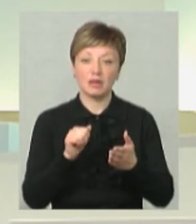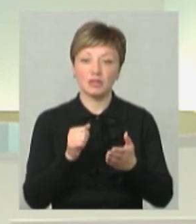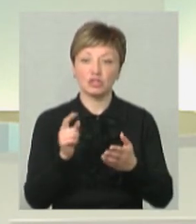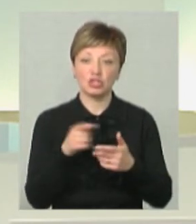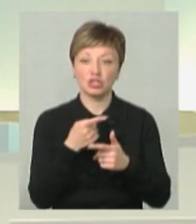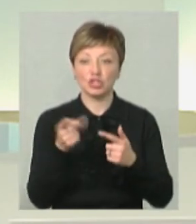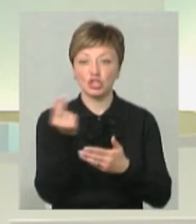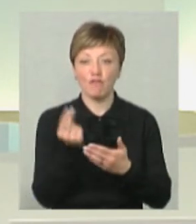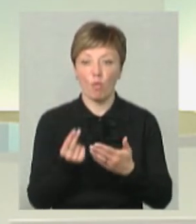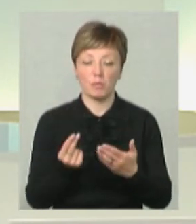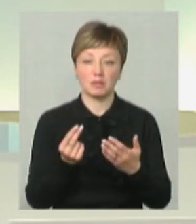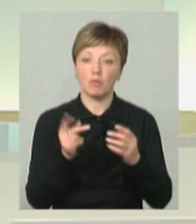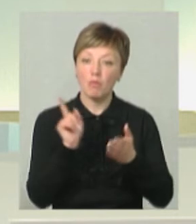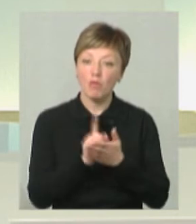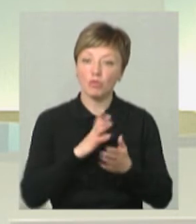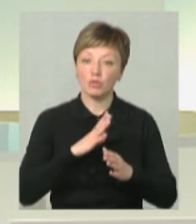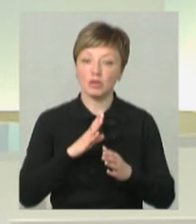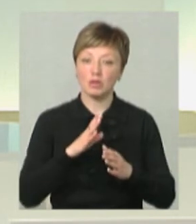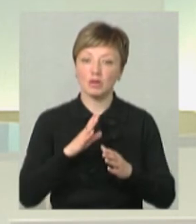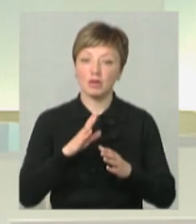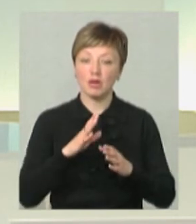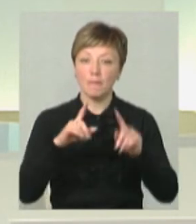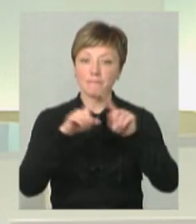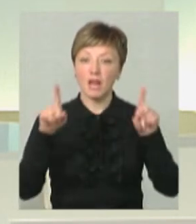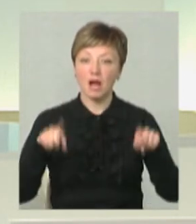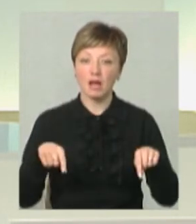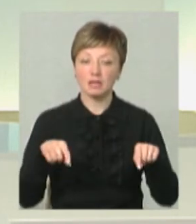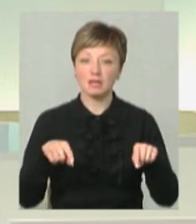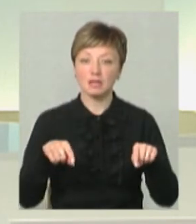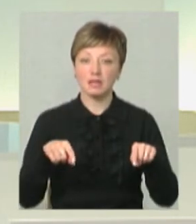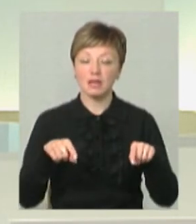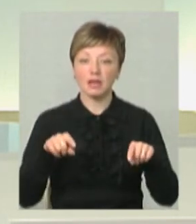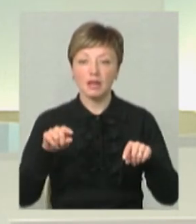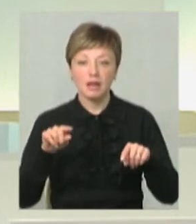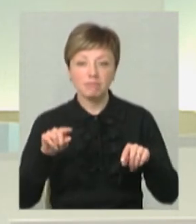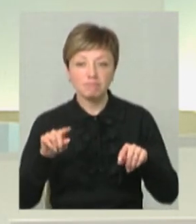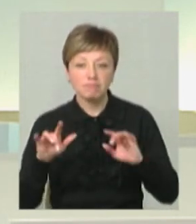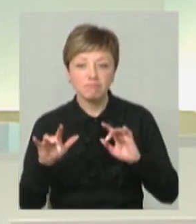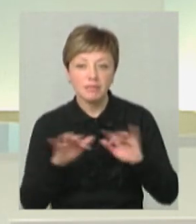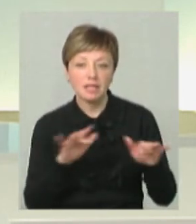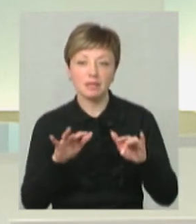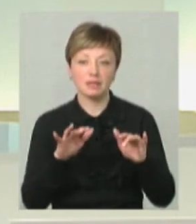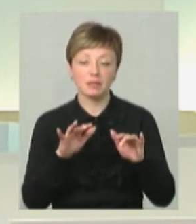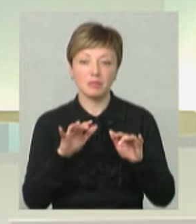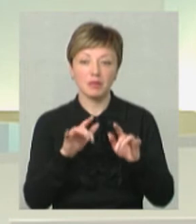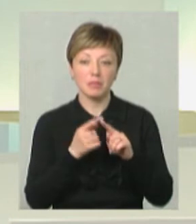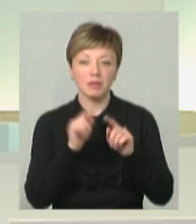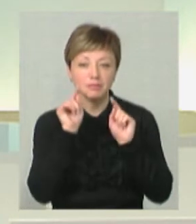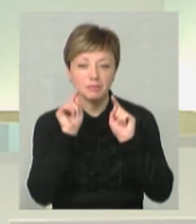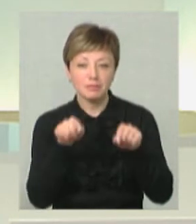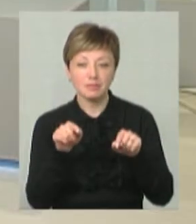ньому мусе бути, ну так, якби на професійному, мусе бути той плакатний хід, який би, як ключик, він би